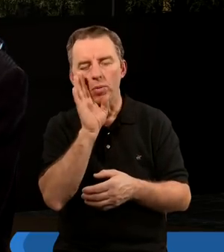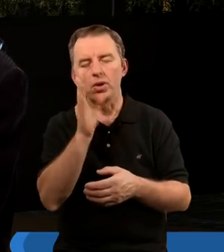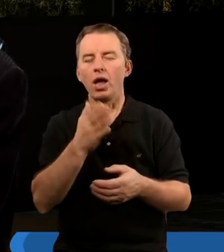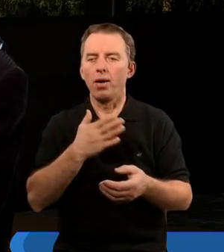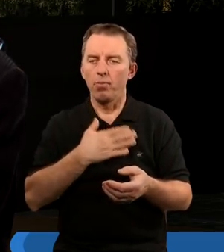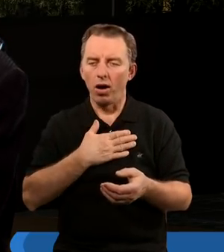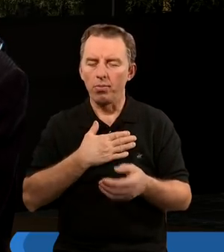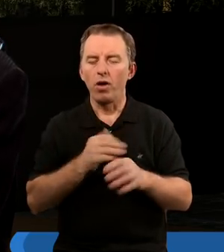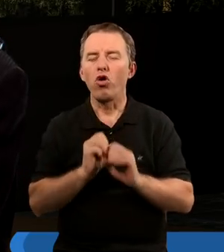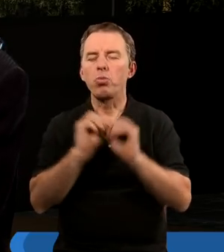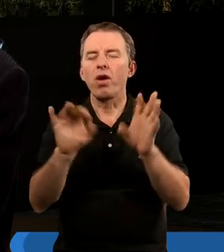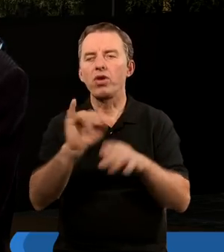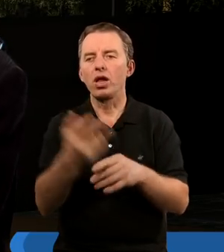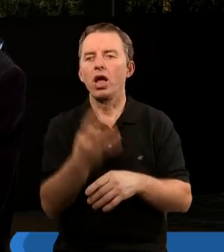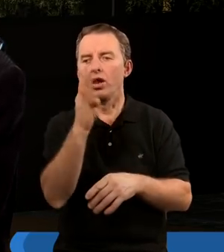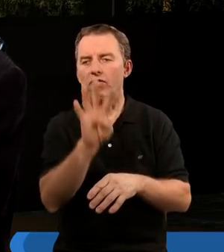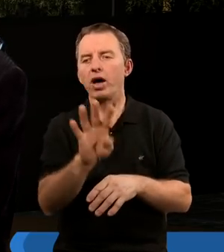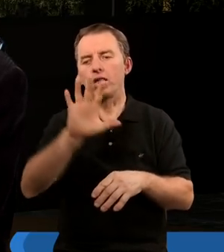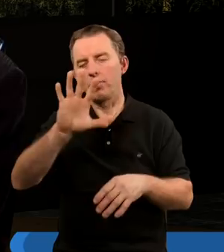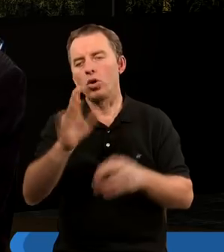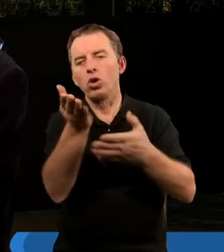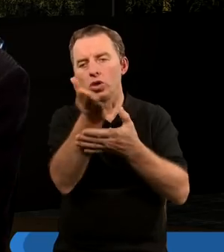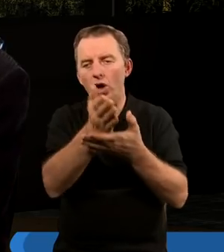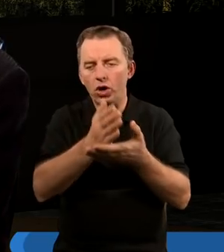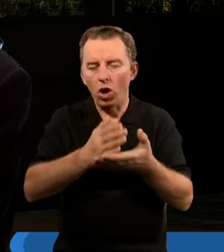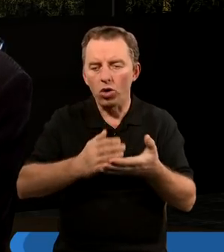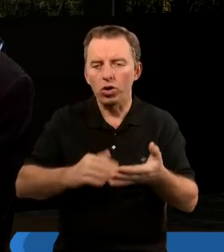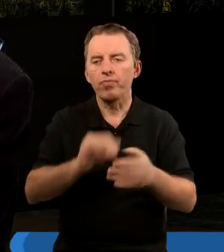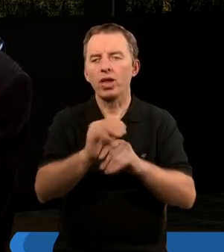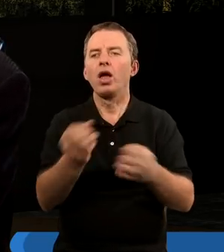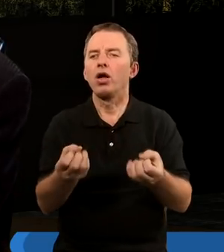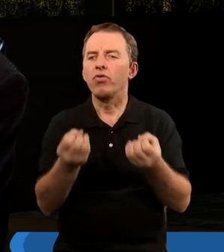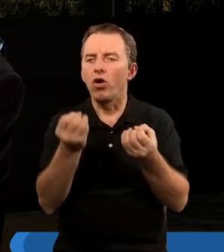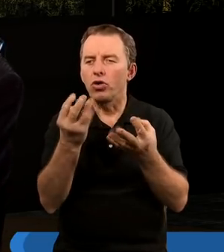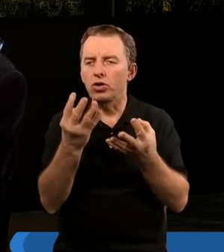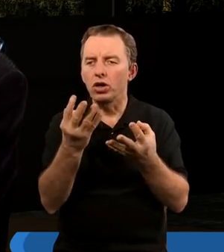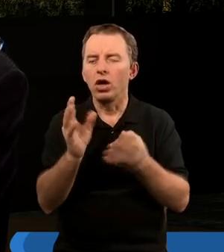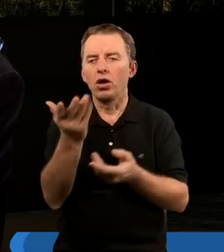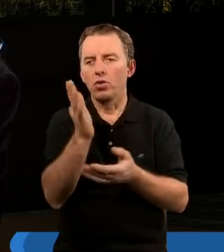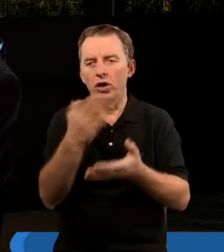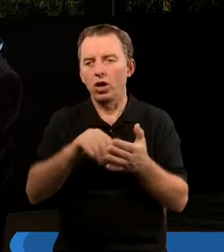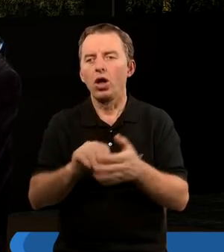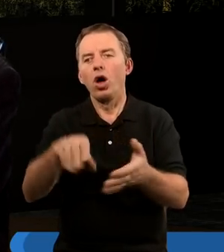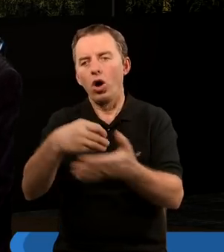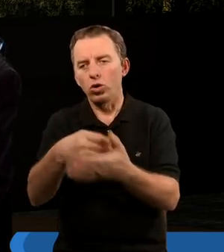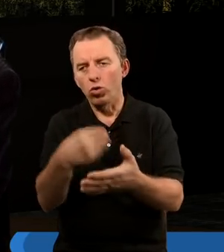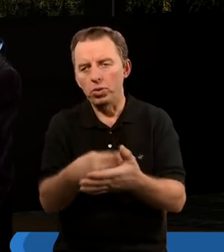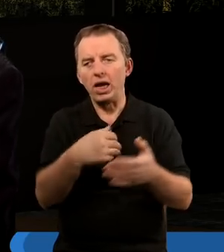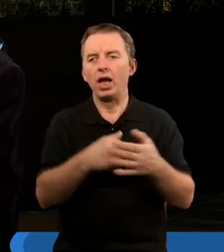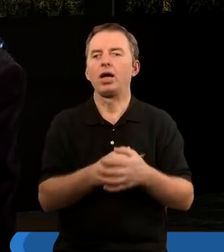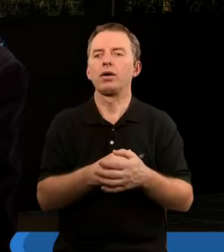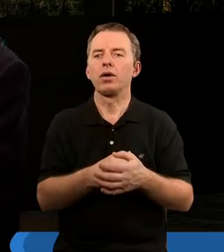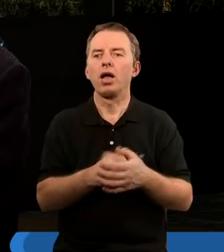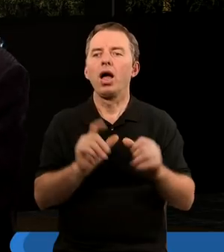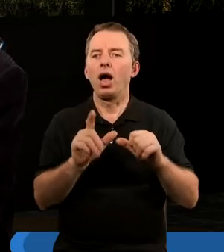mamy tutaj w Apokalipsie czwarty i piąty rozdział. Jest stworzenie, czwarty rozdział. Piąty, odkupienie.